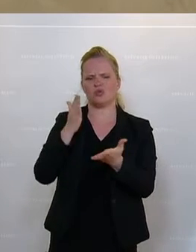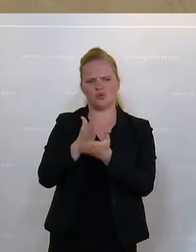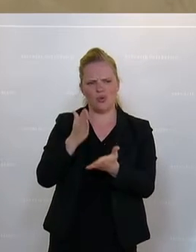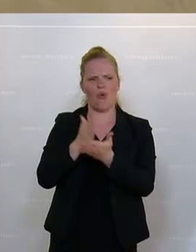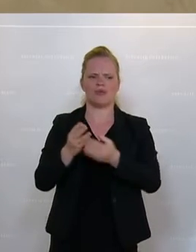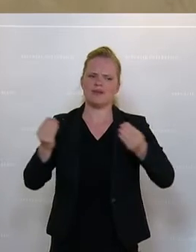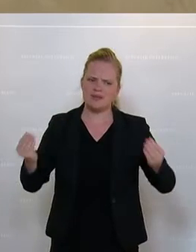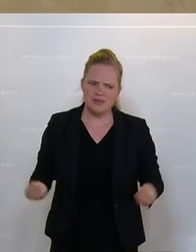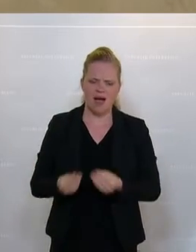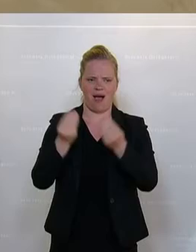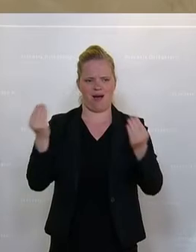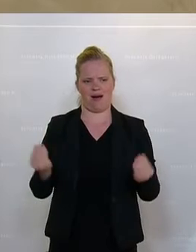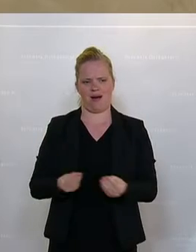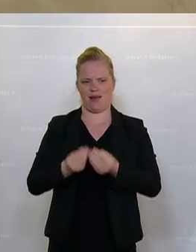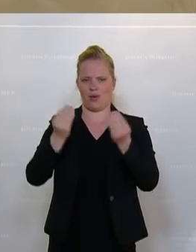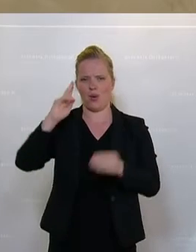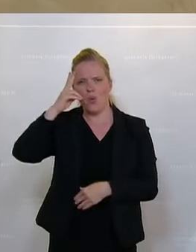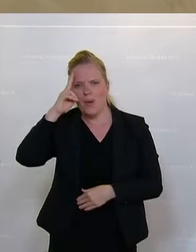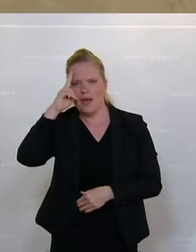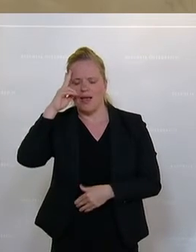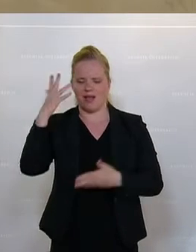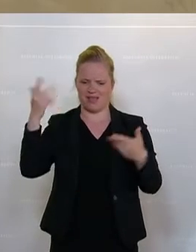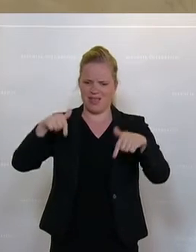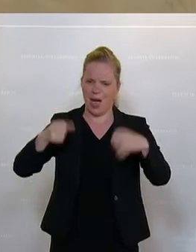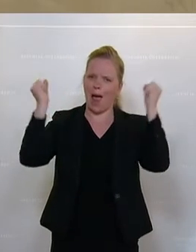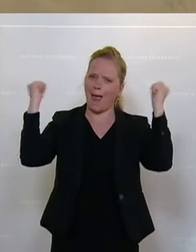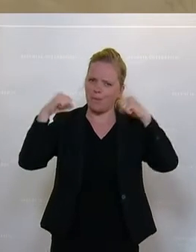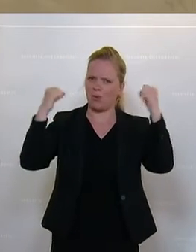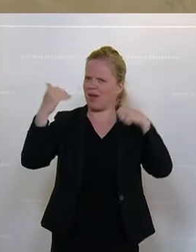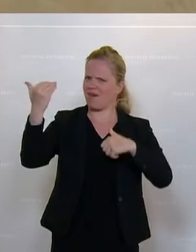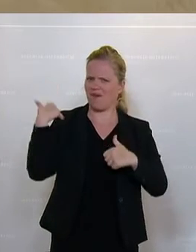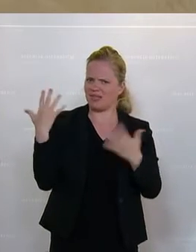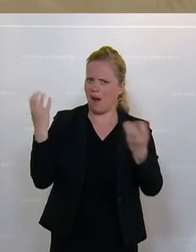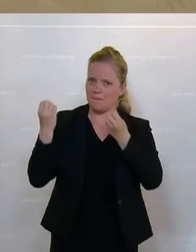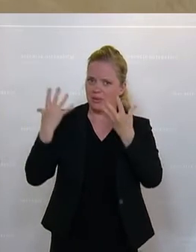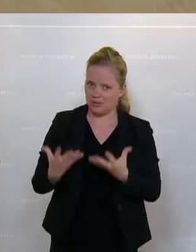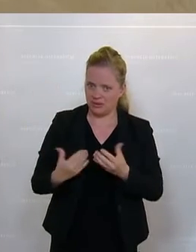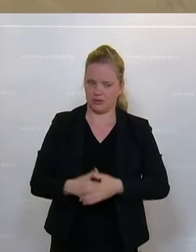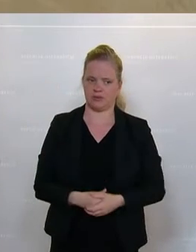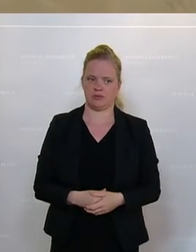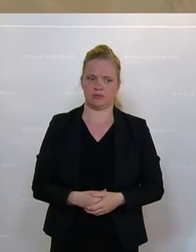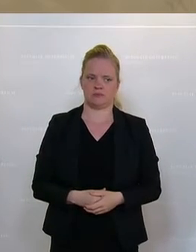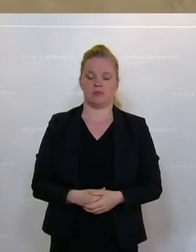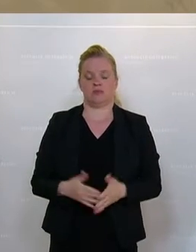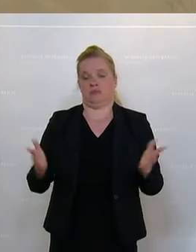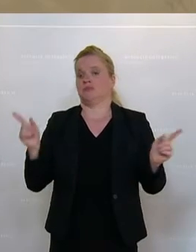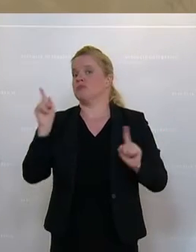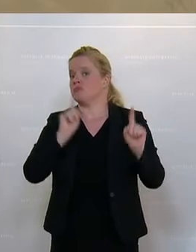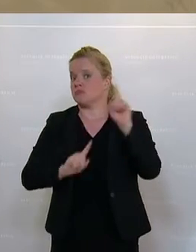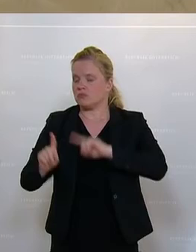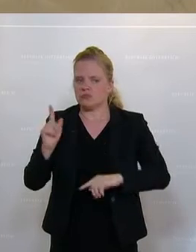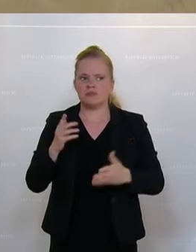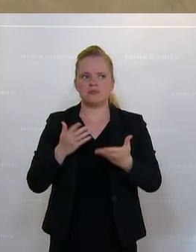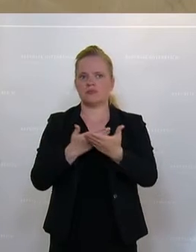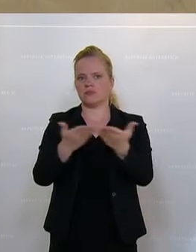sachlich vor Augen führen, was in dieser Republik passiert ist. Und man geht davon aus, dass wir alle, wie die